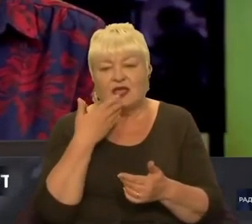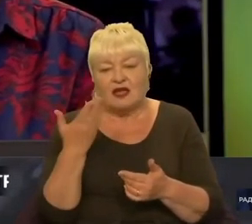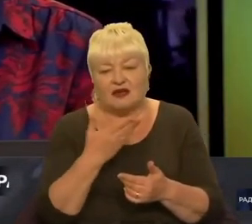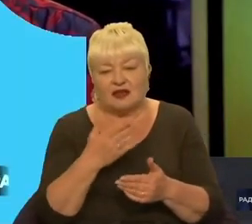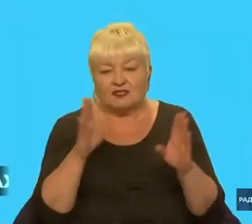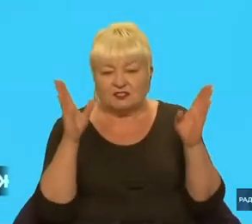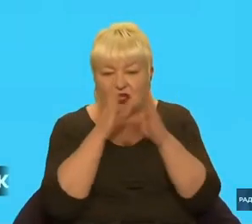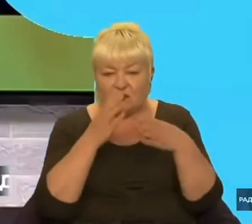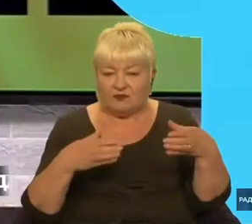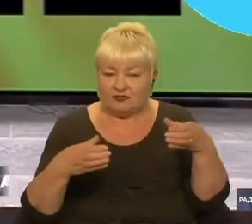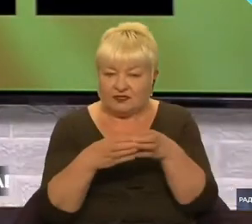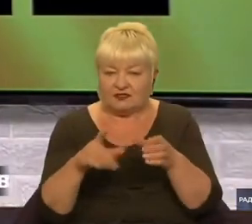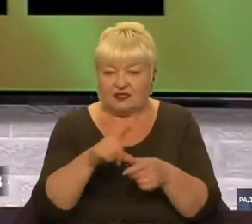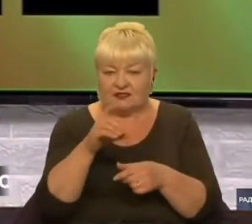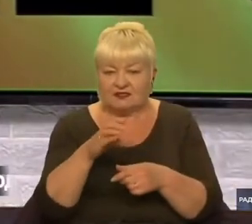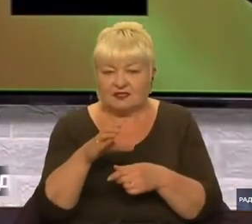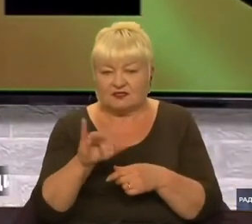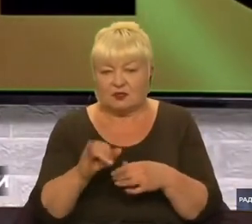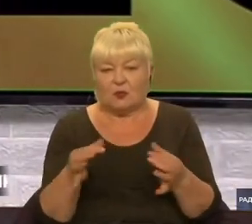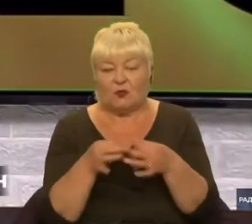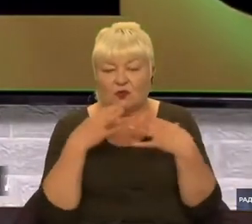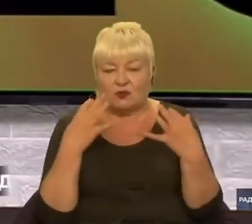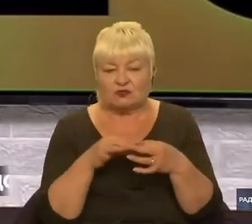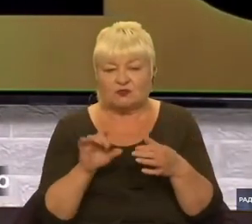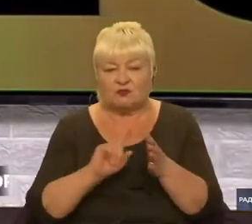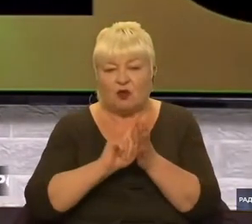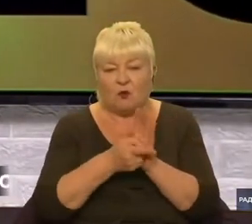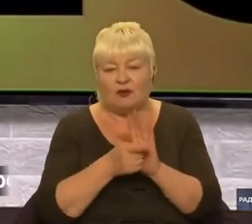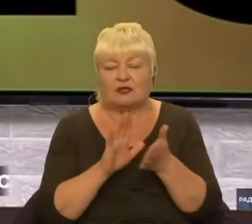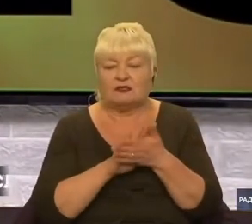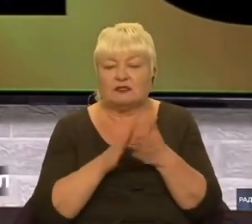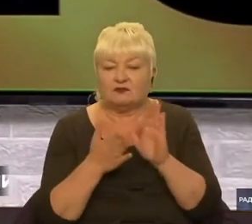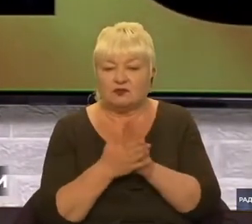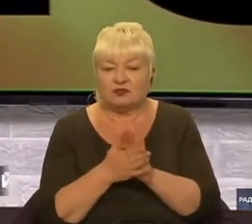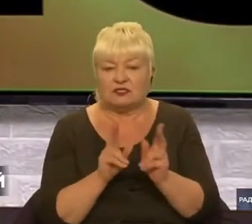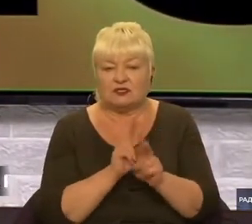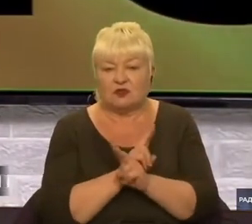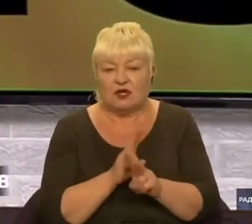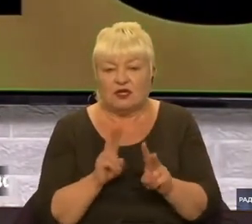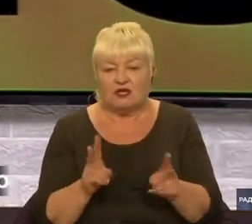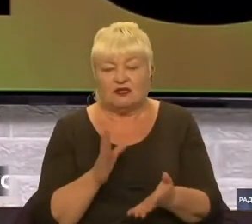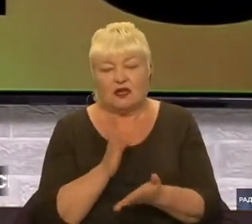повітряних сил, Збройних сил України. Розповів нам оперативну ситуацію, яка є в Україні.